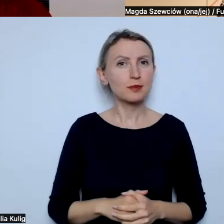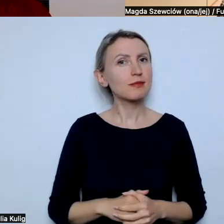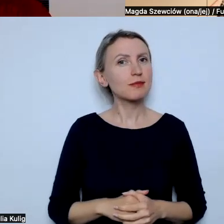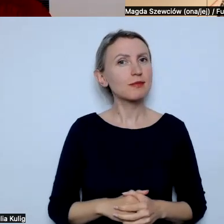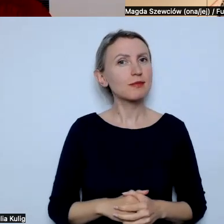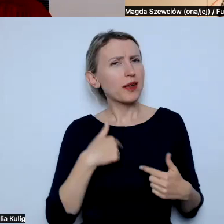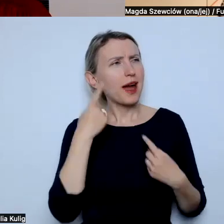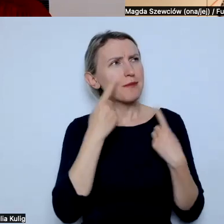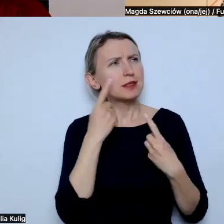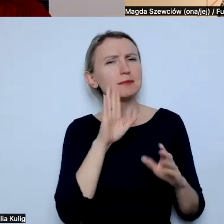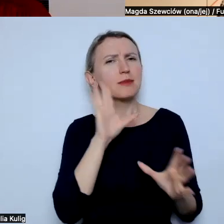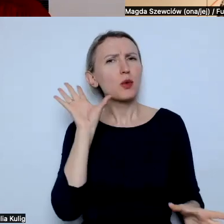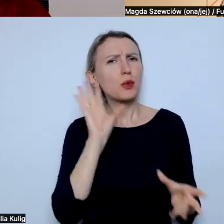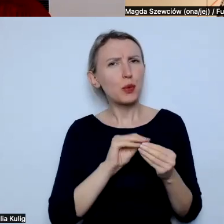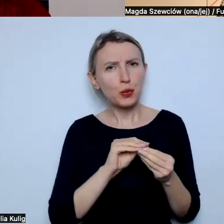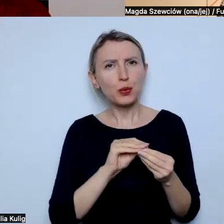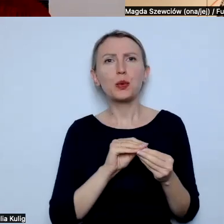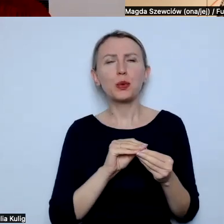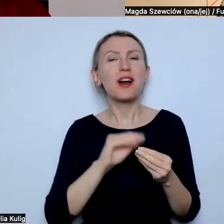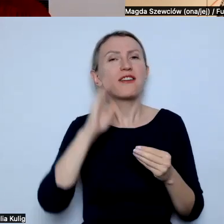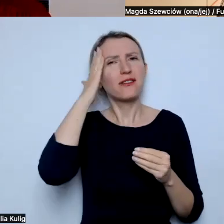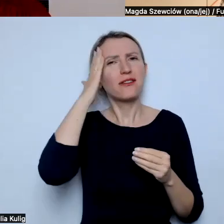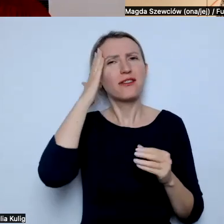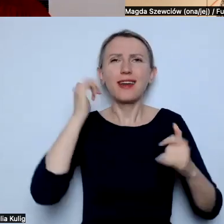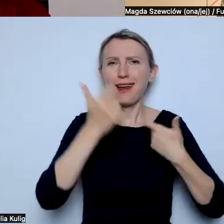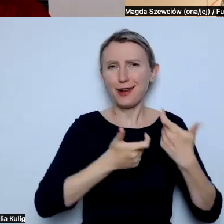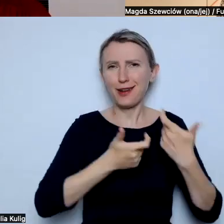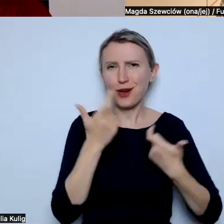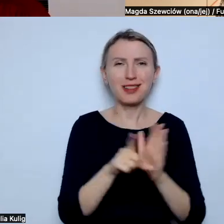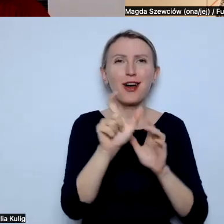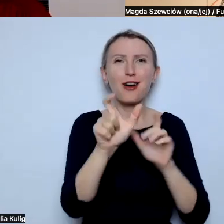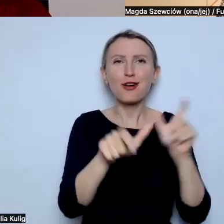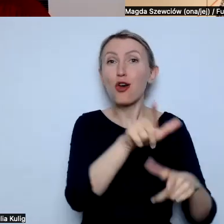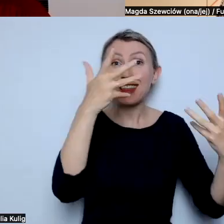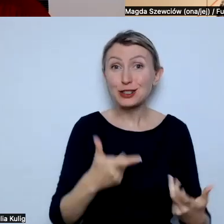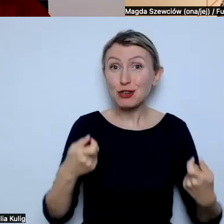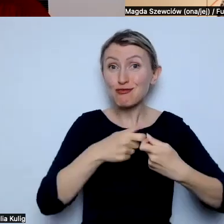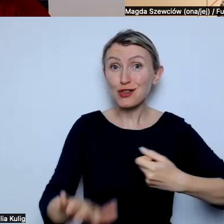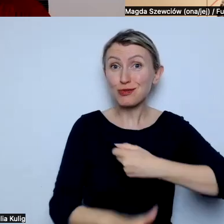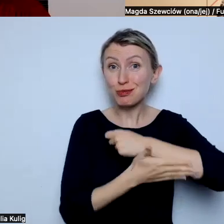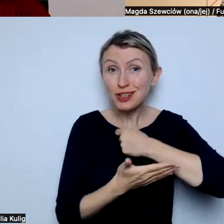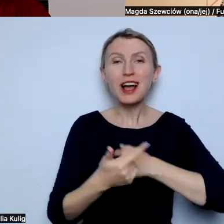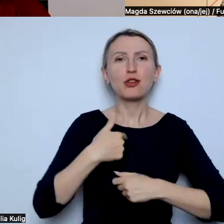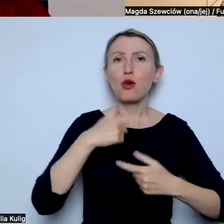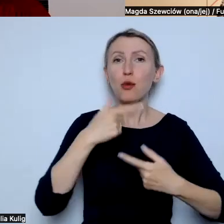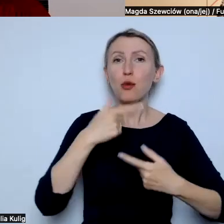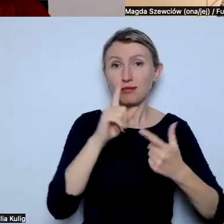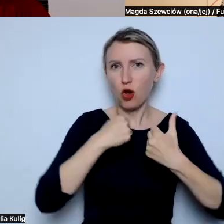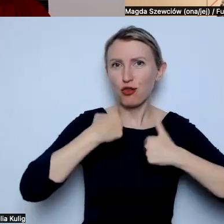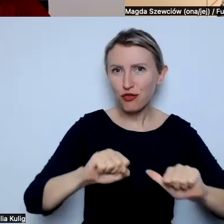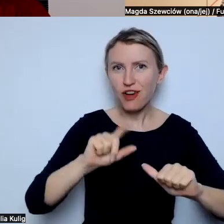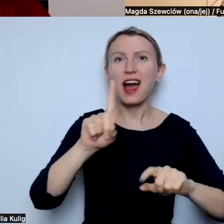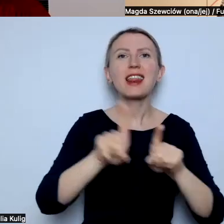sobie myślę o takim podsumowaniu jakichś takich know-how dla osób, które chciałyby być sojusznicze, no to raz, że odwaga, ale też